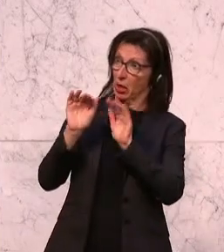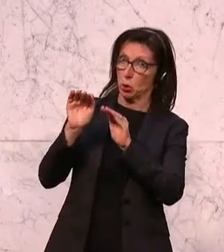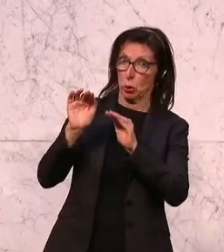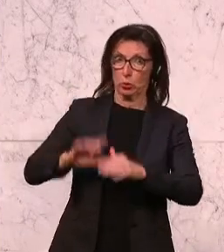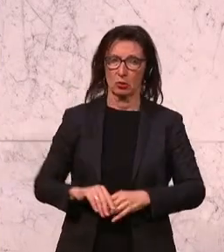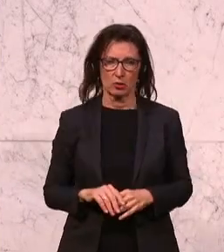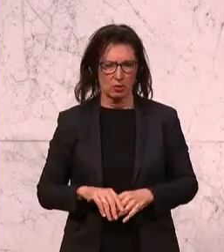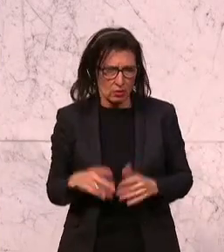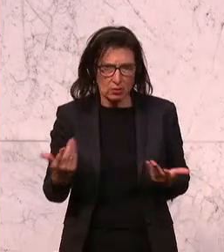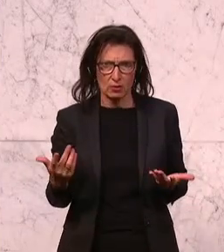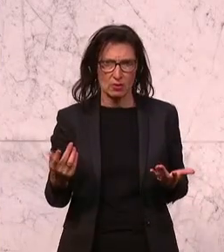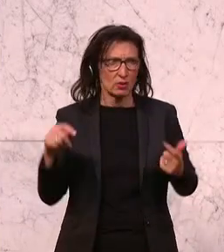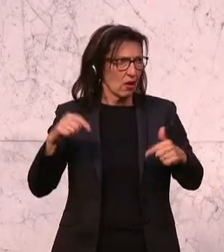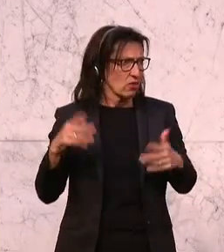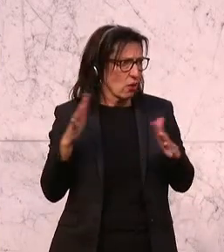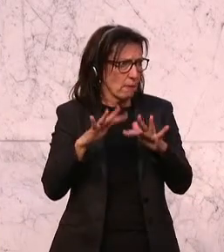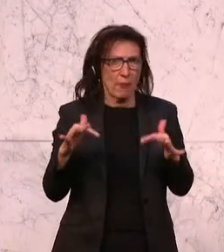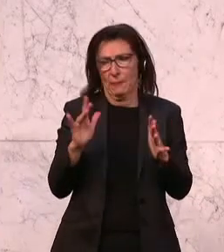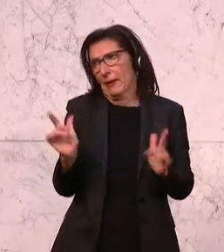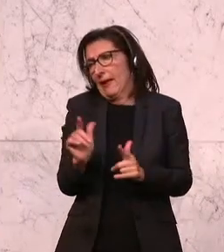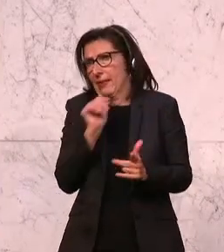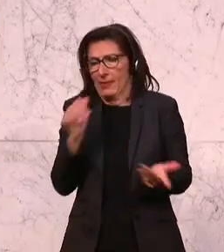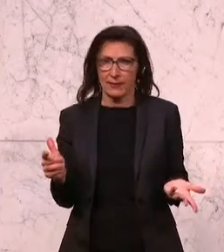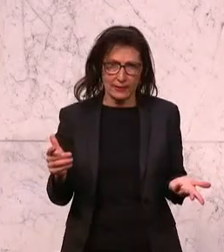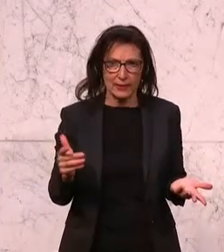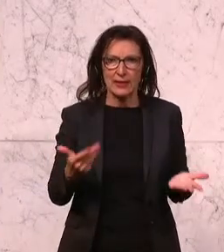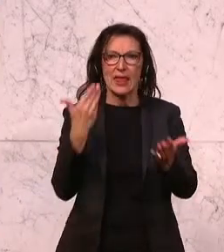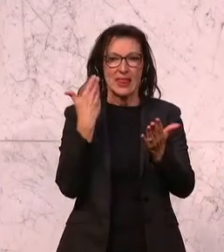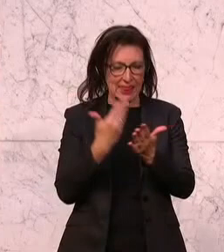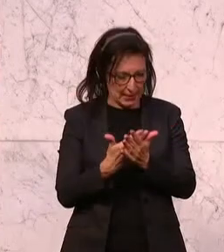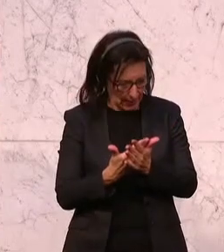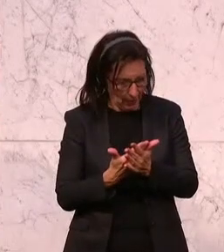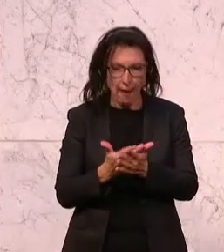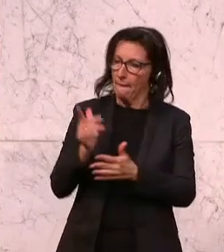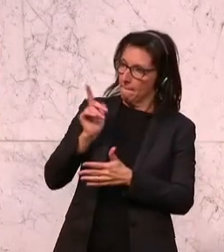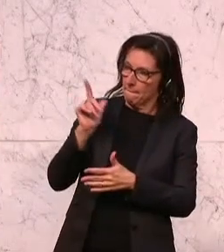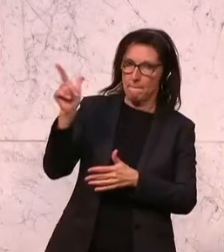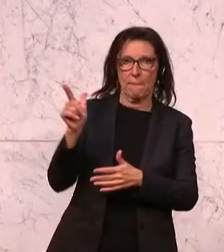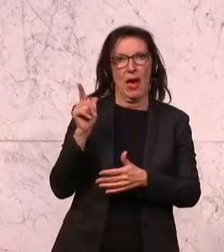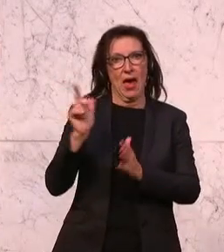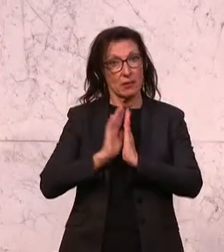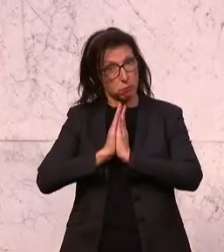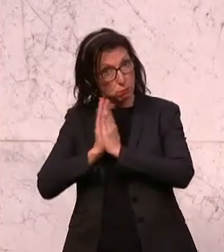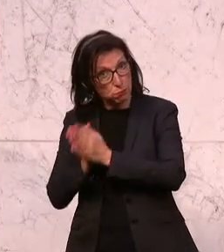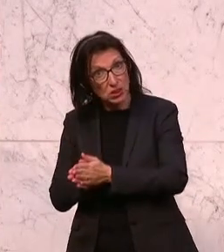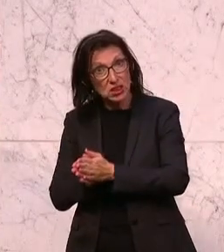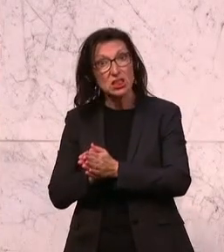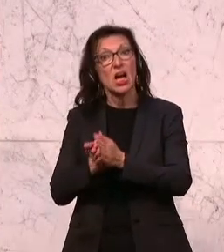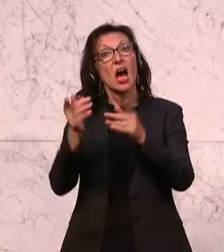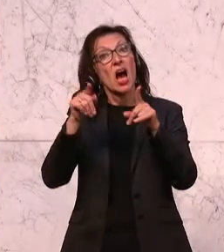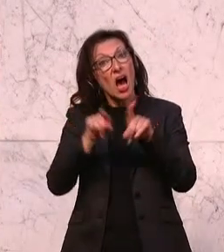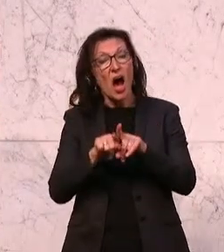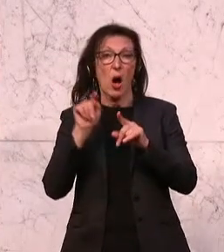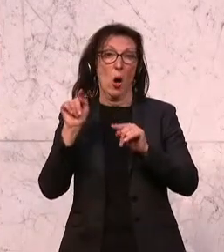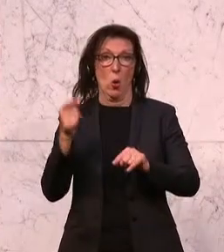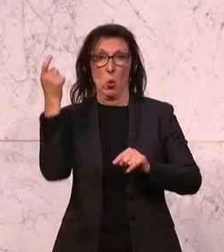Und das kann es in diesem Haus offensichtlich nicht geben. Und daher bitte ich beide, sich dieser Sache auch parallel anzunehmen,